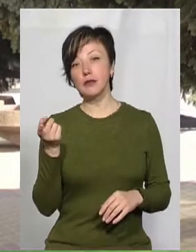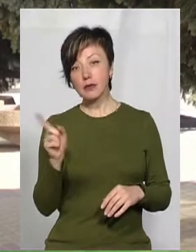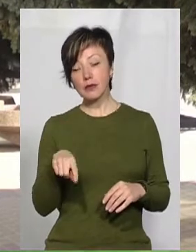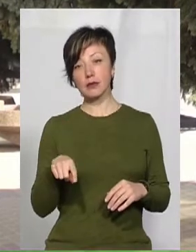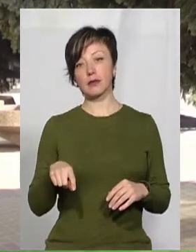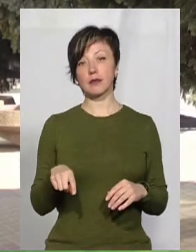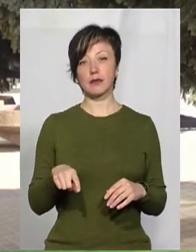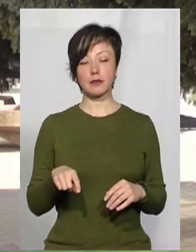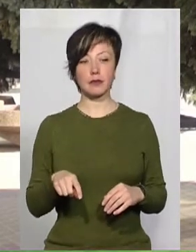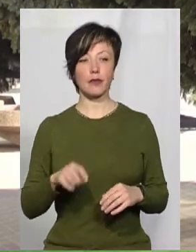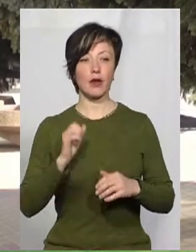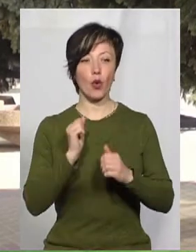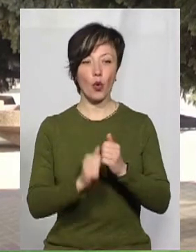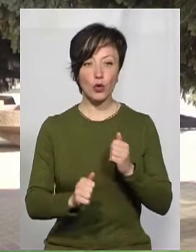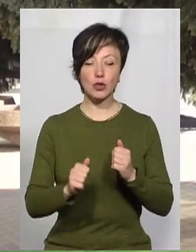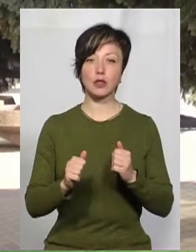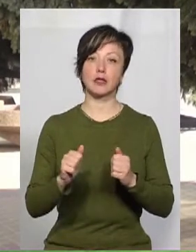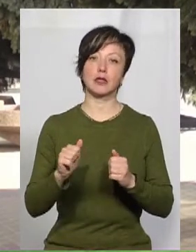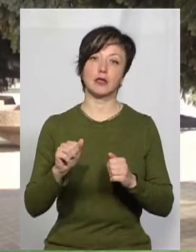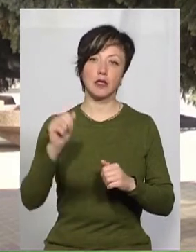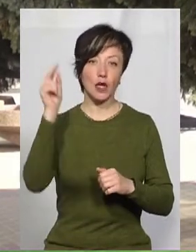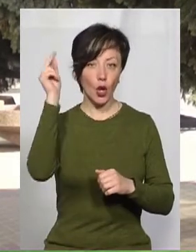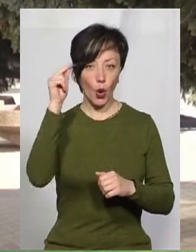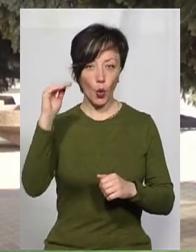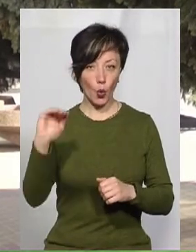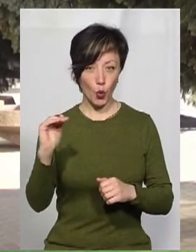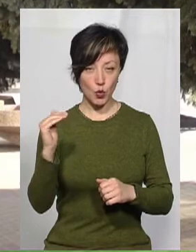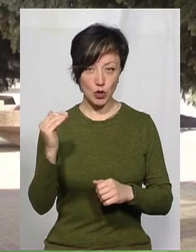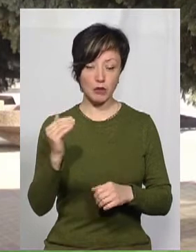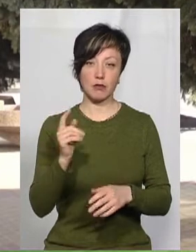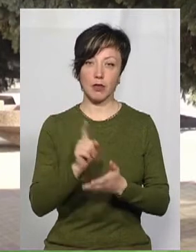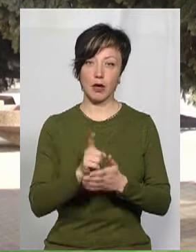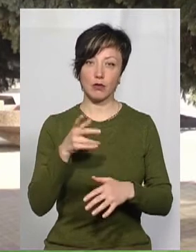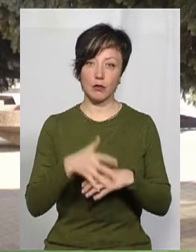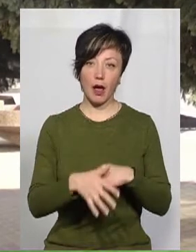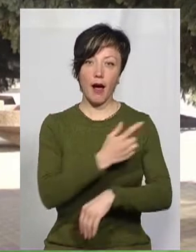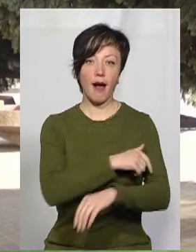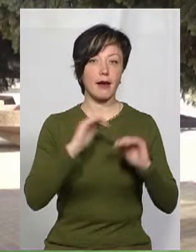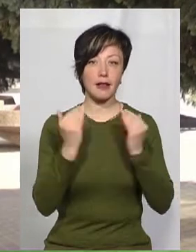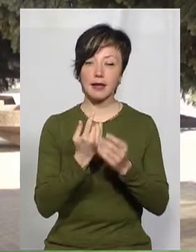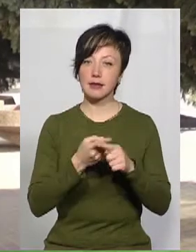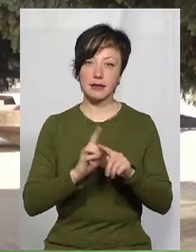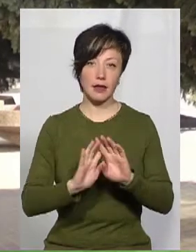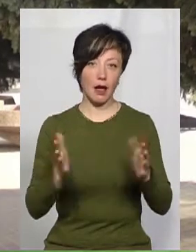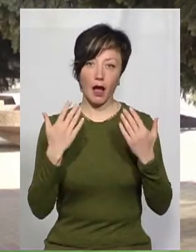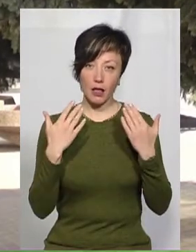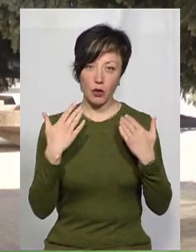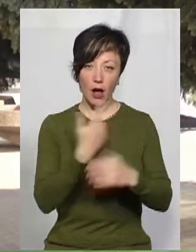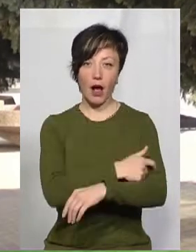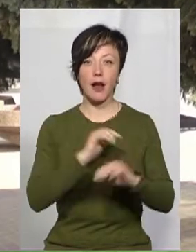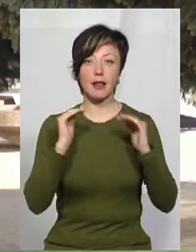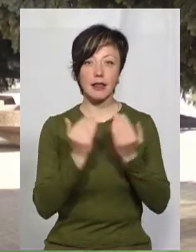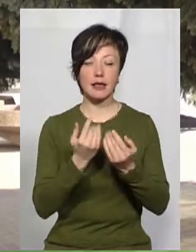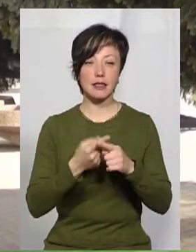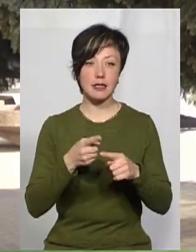кожен учень має зрозуміти, і ми це не перестаємо повторювати, карантин – це не канікули. Карантин